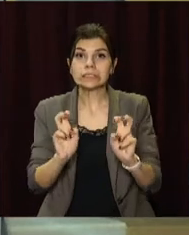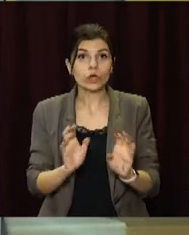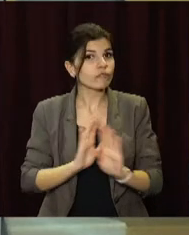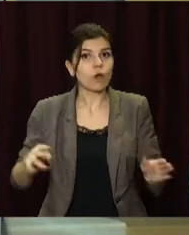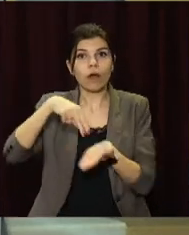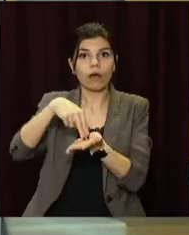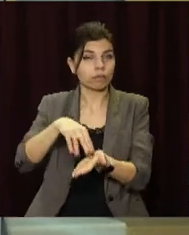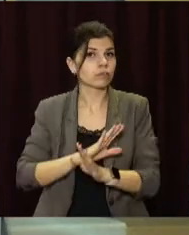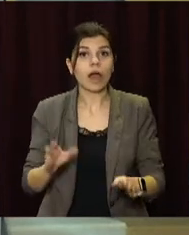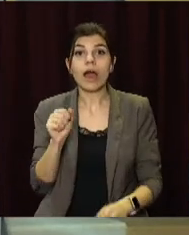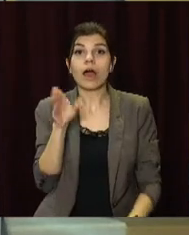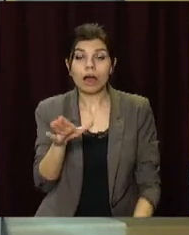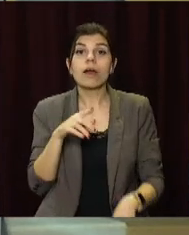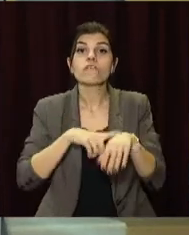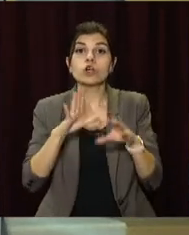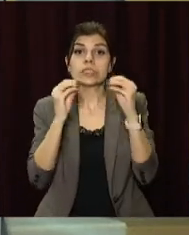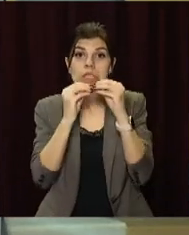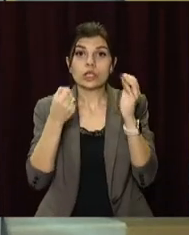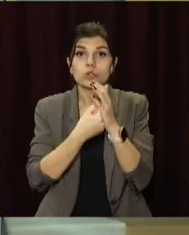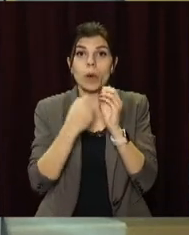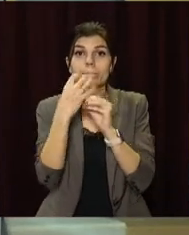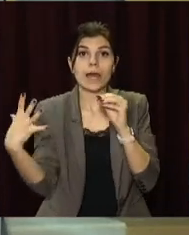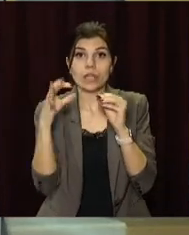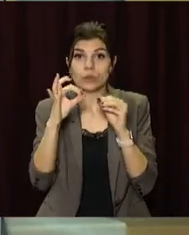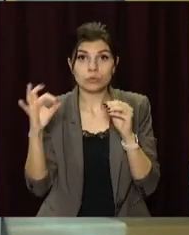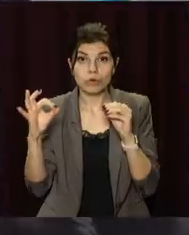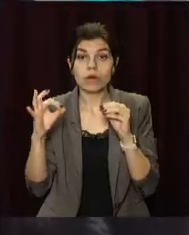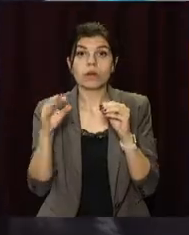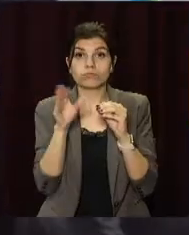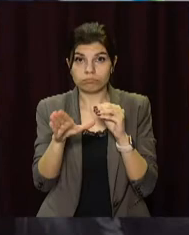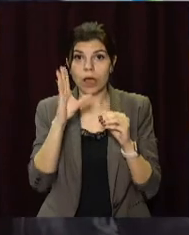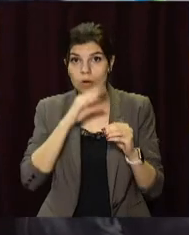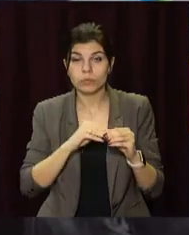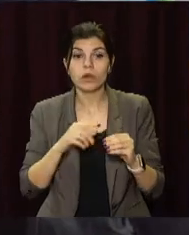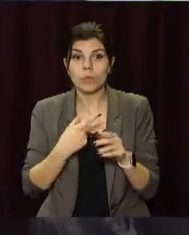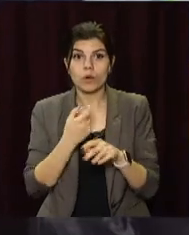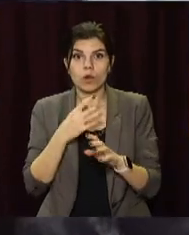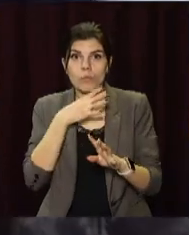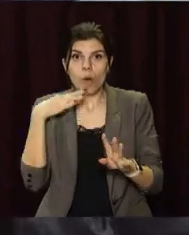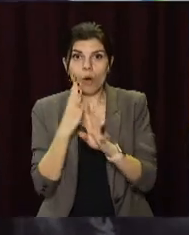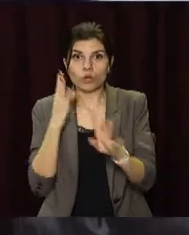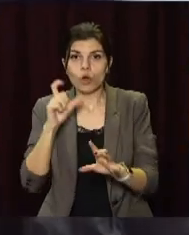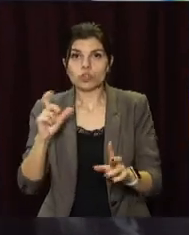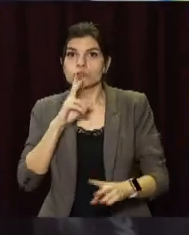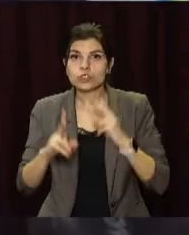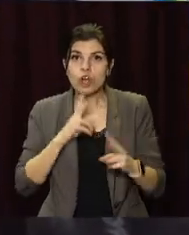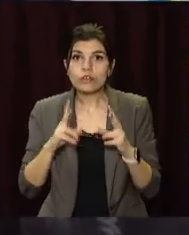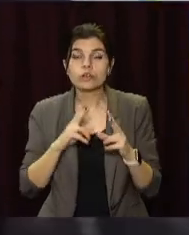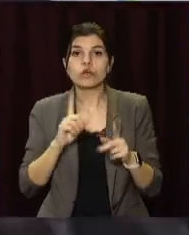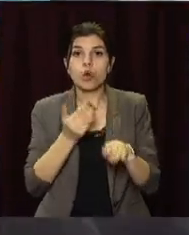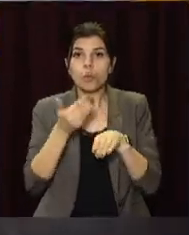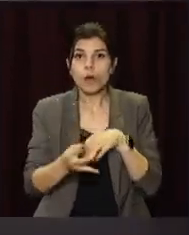а пільговиків – лише з 10 до 15. Через нові правила на зупинках утворилися черги. Люди скаржаться, що